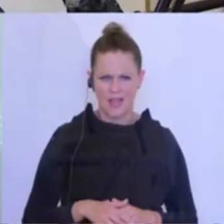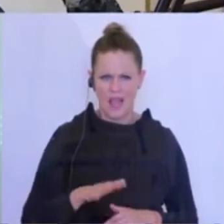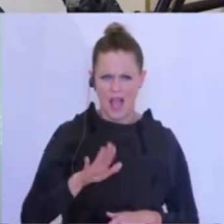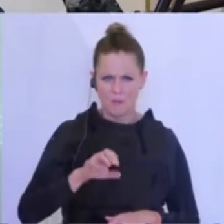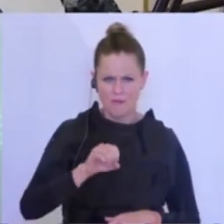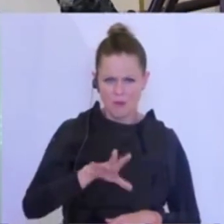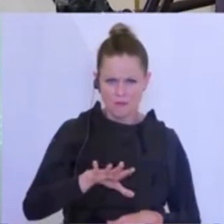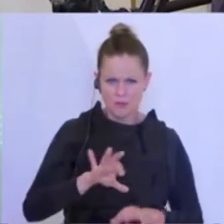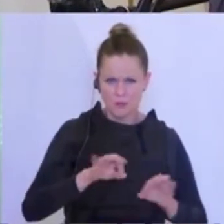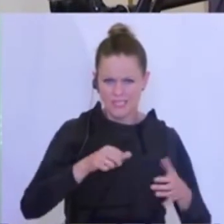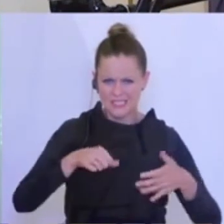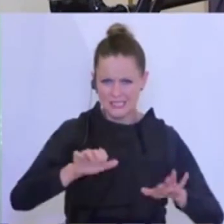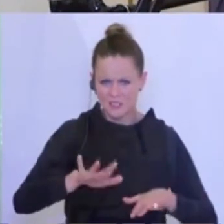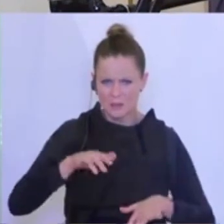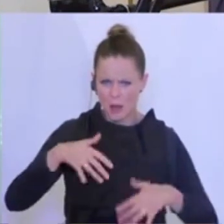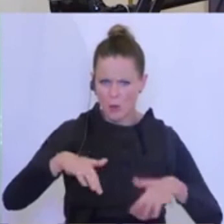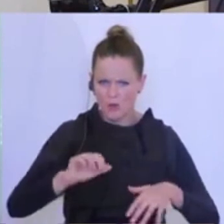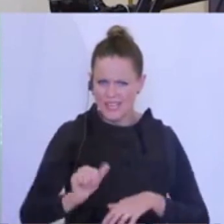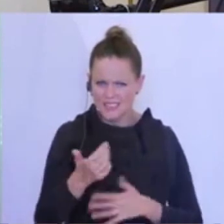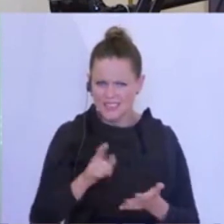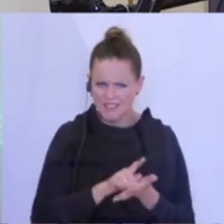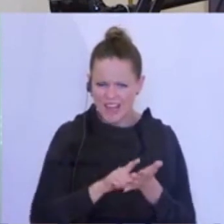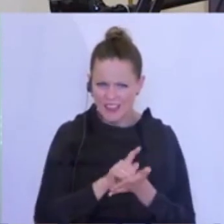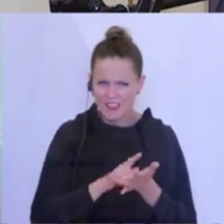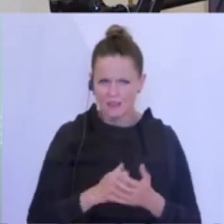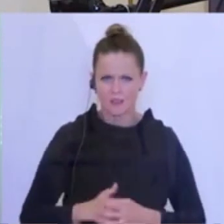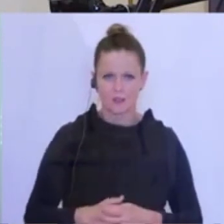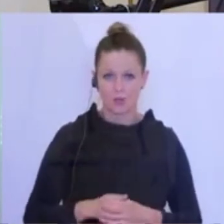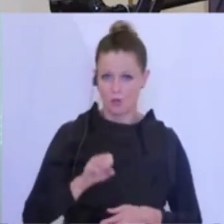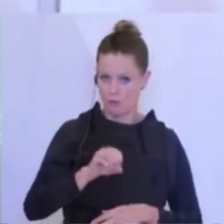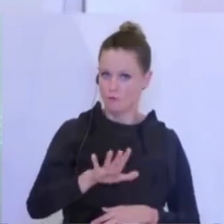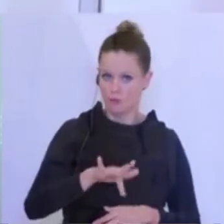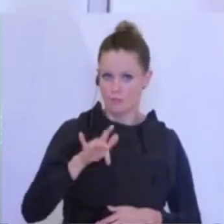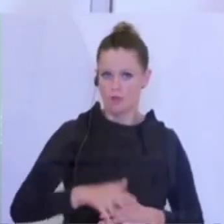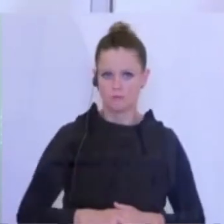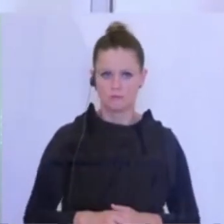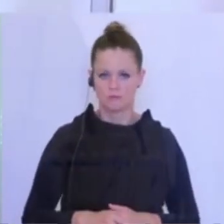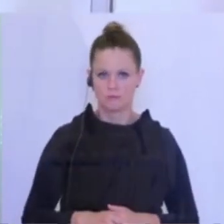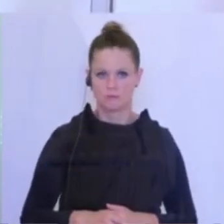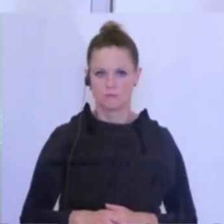16. Mai, diese Lockerungen, die ersten an den Grenzen, Freitag oder Samstag? 15. Mai. 15.